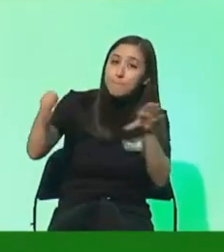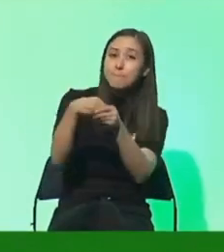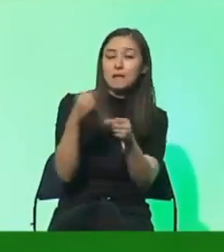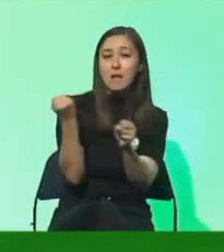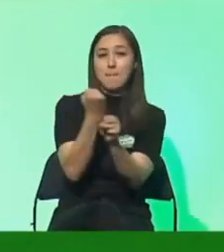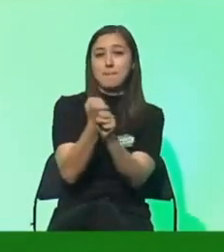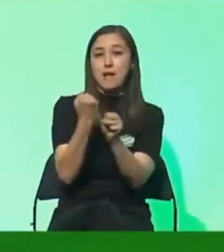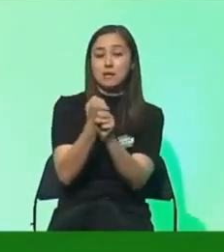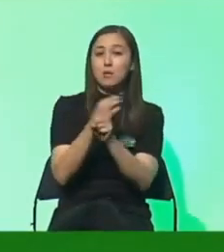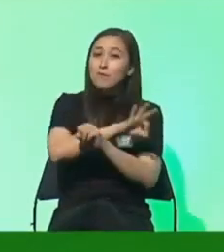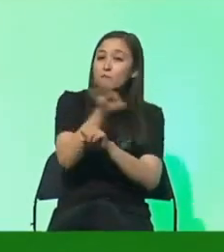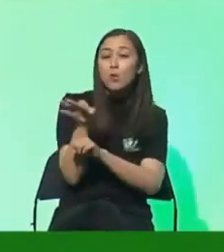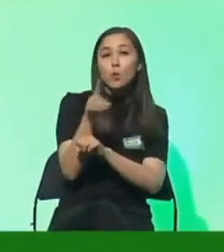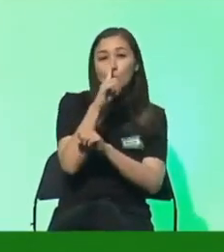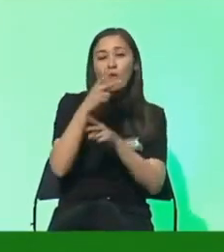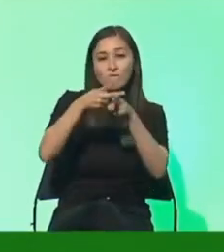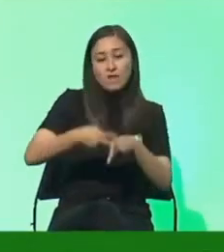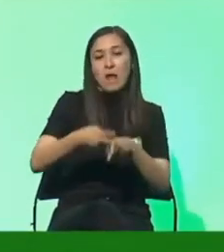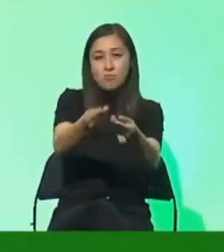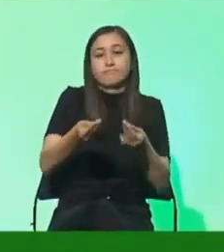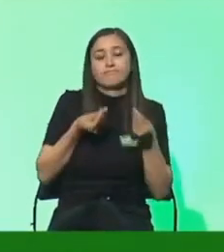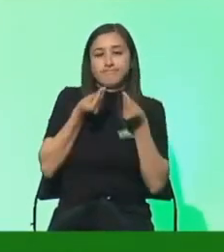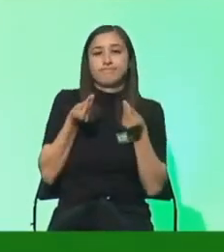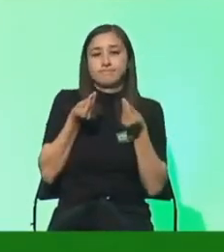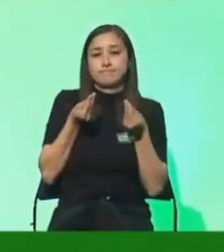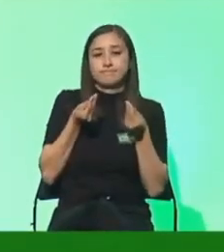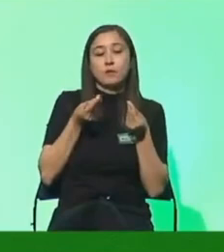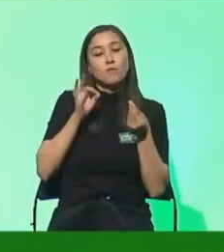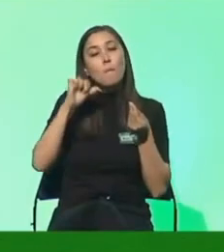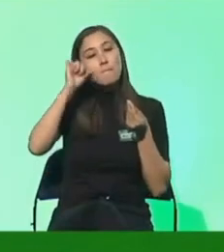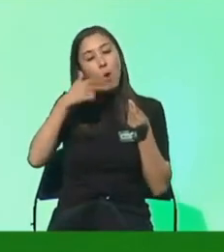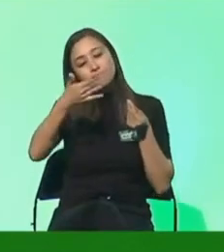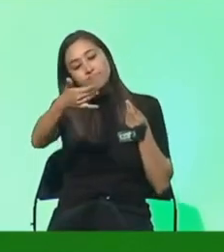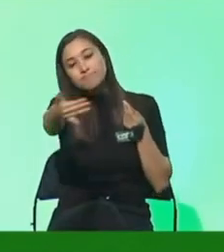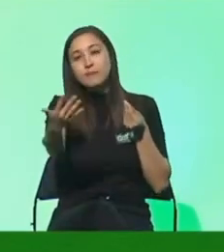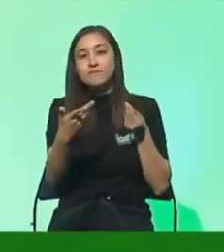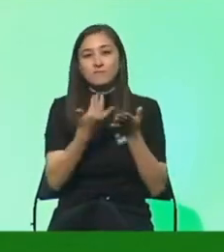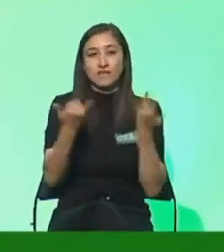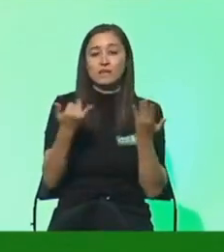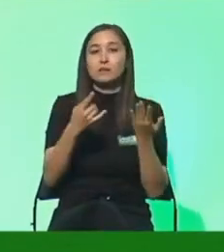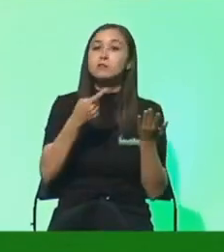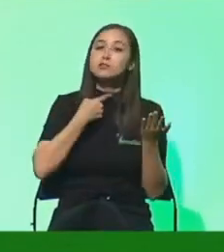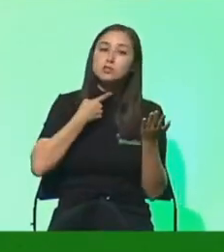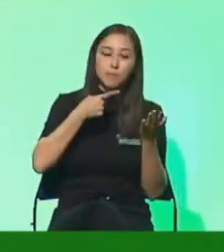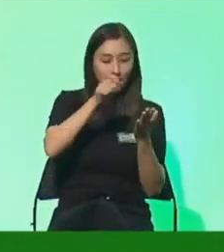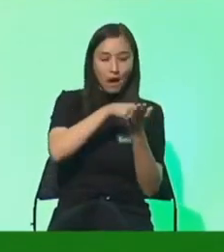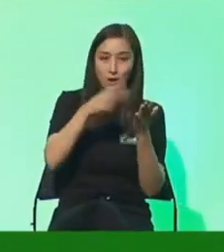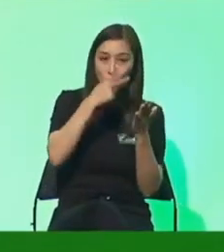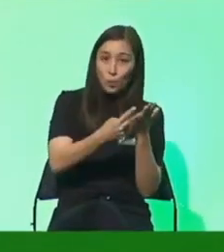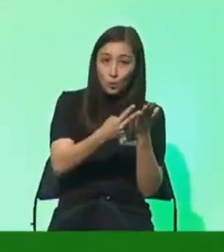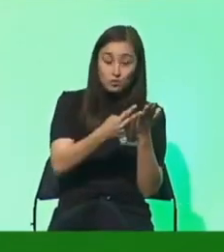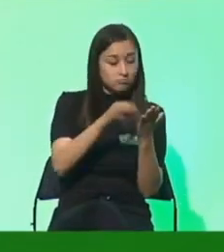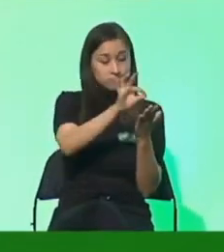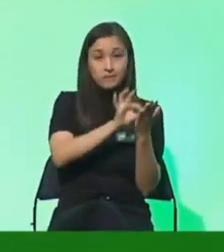für euch, nur mit eurem Vertrauen. Heute das Morgen gestalten. Guckt eure Stimmkarten an, da steht es drauf. Ihr habt